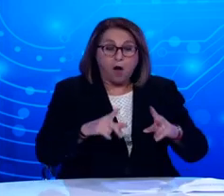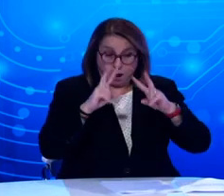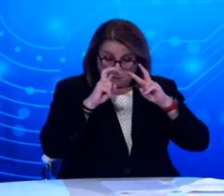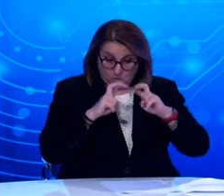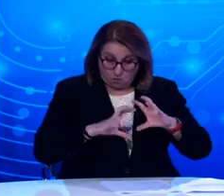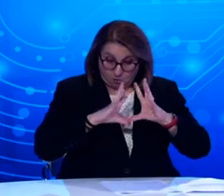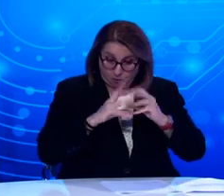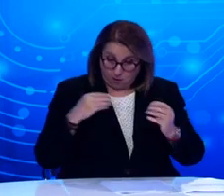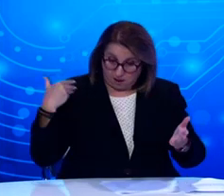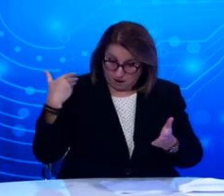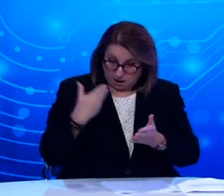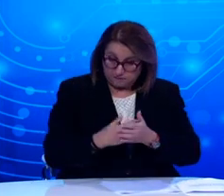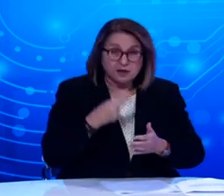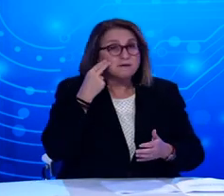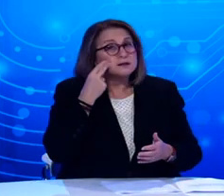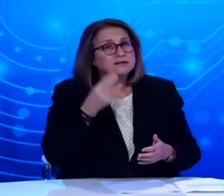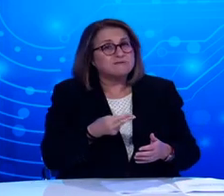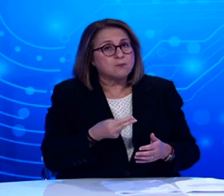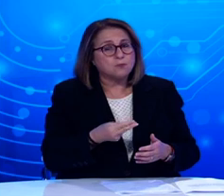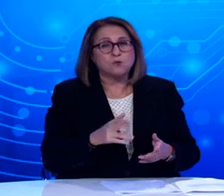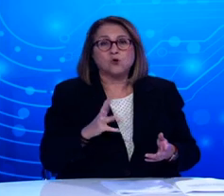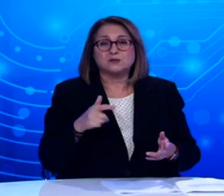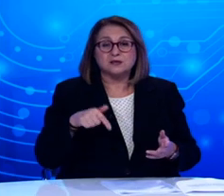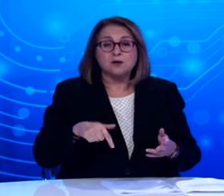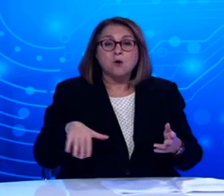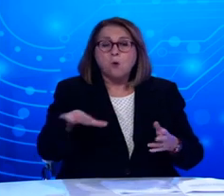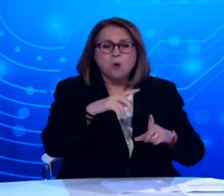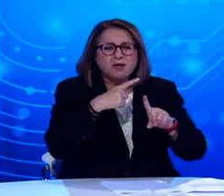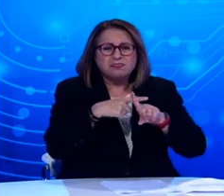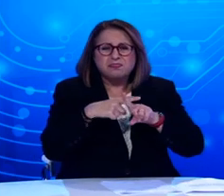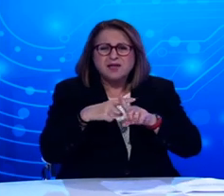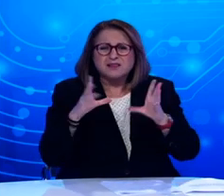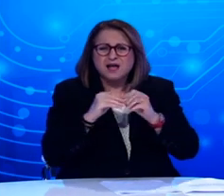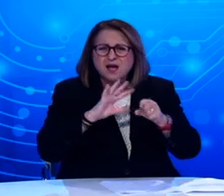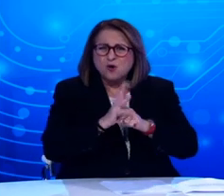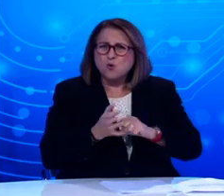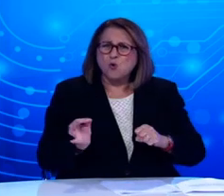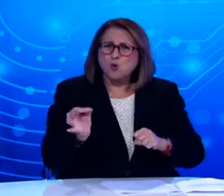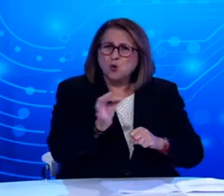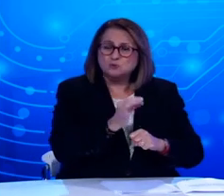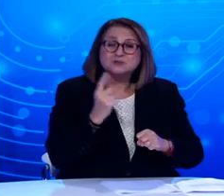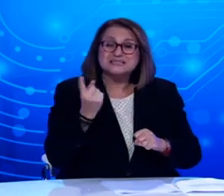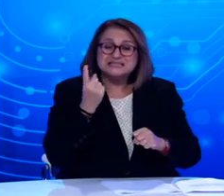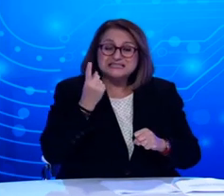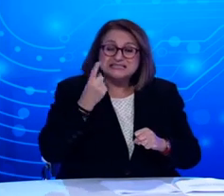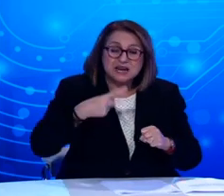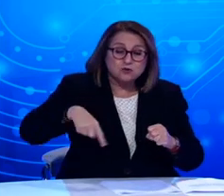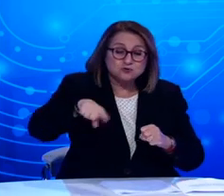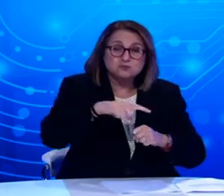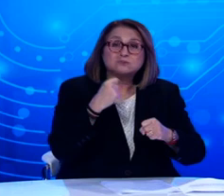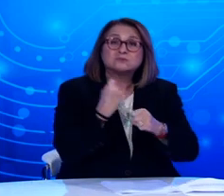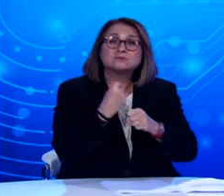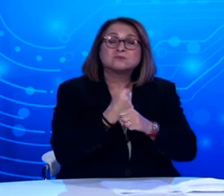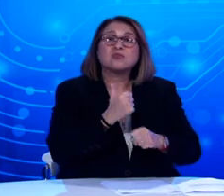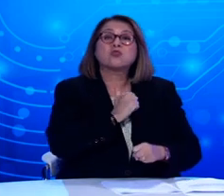δεδομένων των τελευταίων ημερών παρατηρείται επίσης ότι τα θετικά κρούσματα του ιού διασπήρονται ανάμεσα σε ανθρώπους που εργάζονται σε επιχειρήσεις του